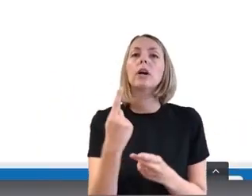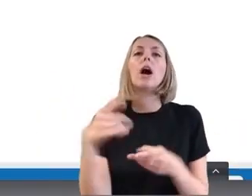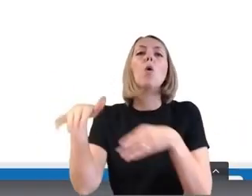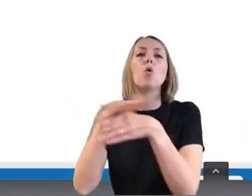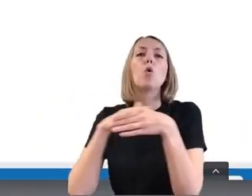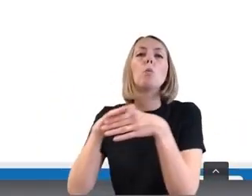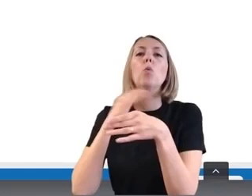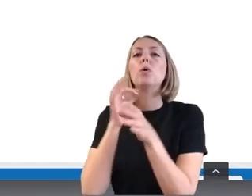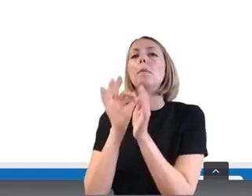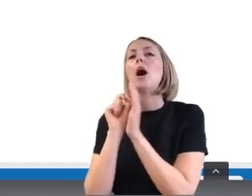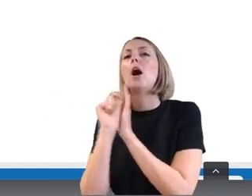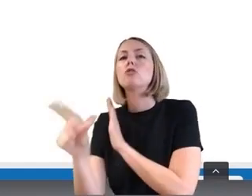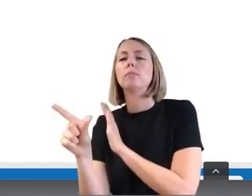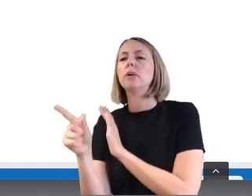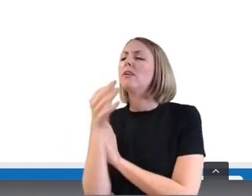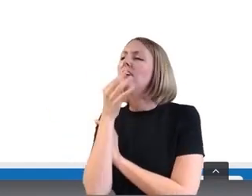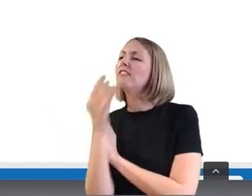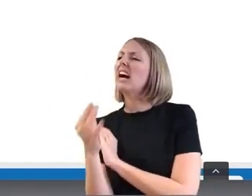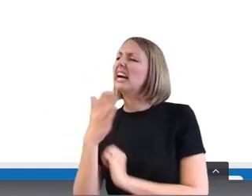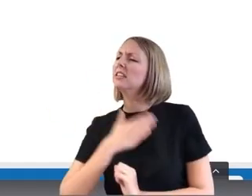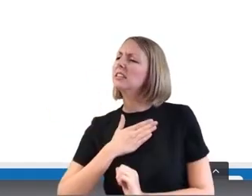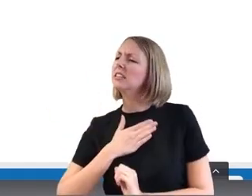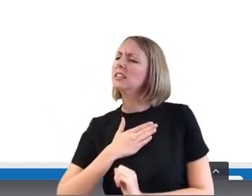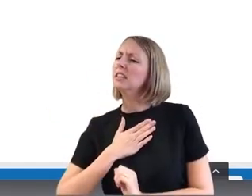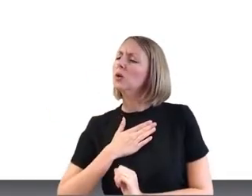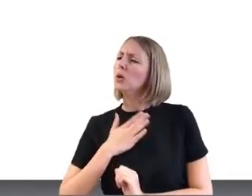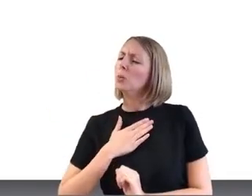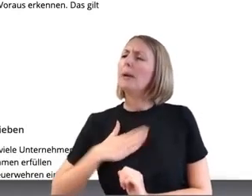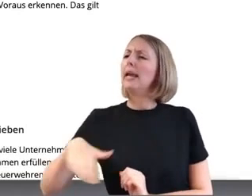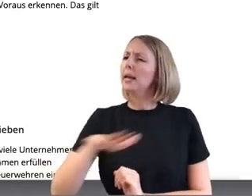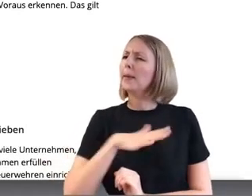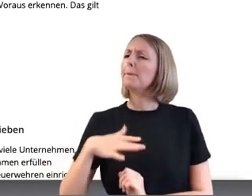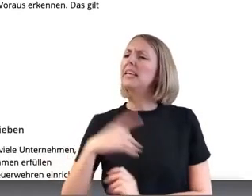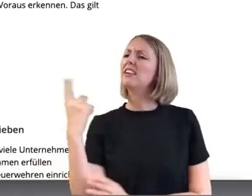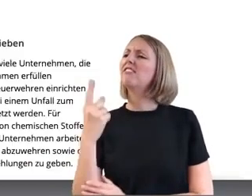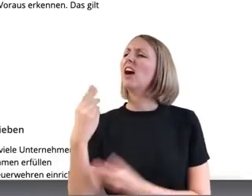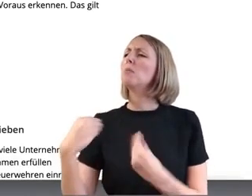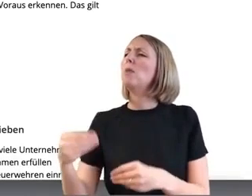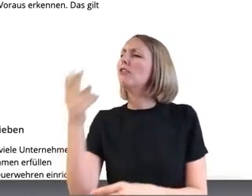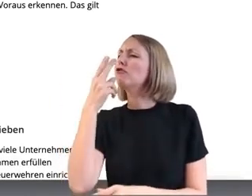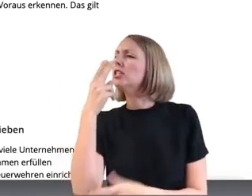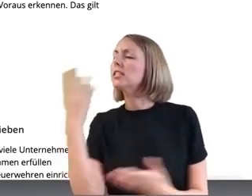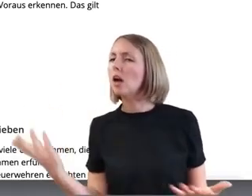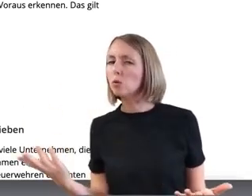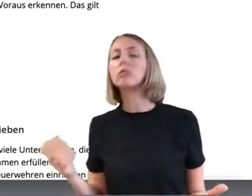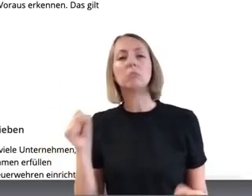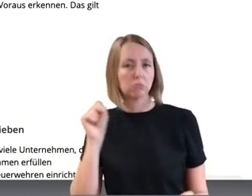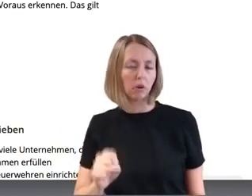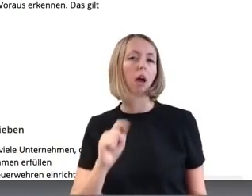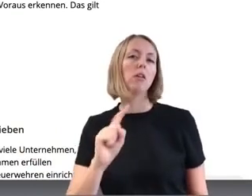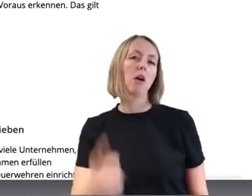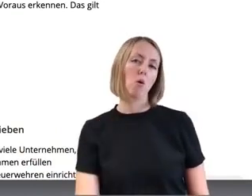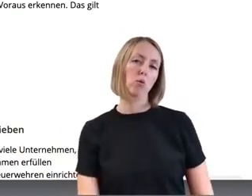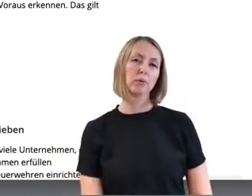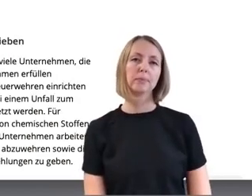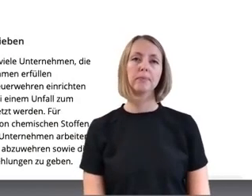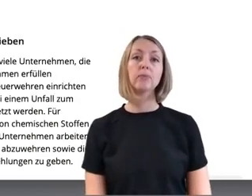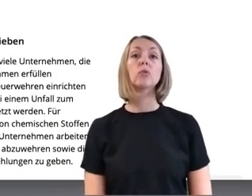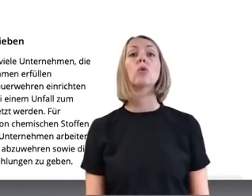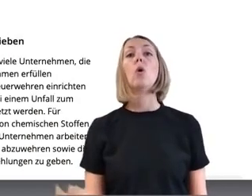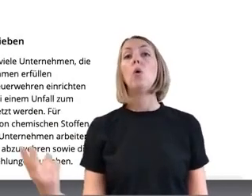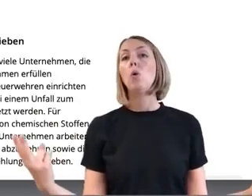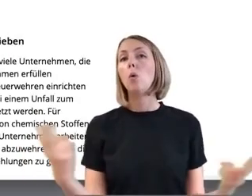mal, welche Warnmittel werden quasi bei uns verwendet. Ja. Und wer sich auch schon mal schlau machen möchte, irgendwie wie